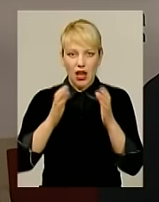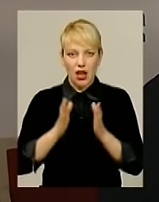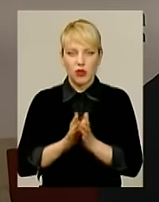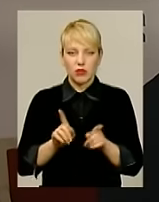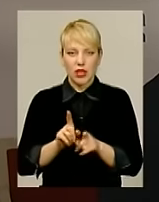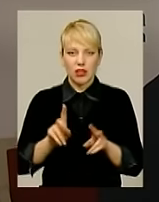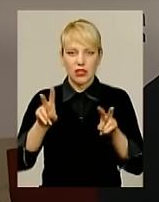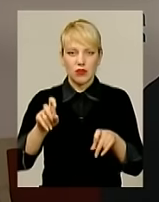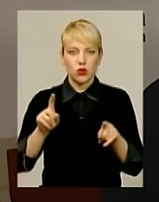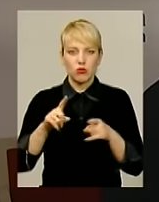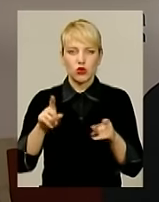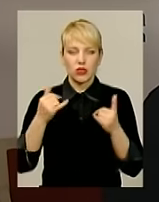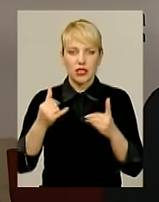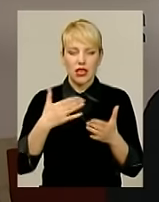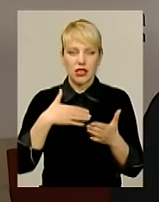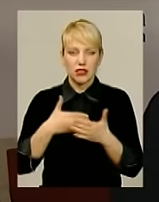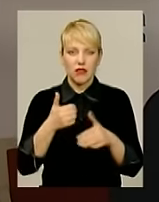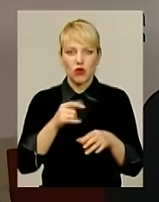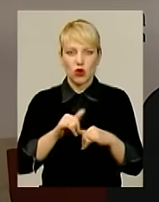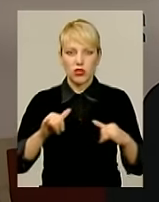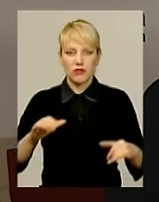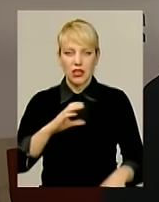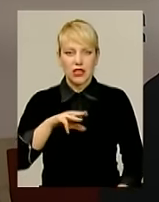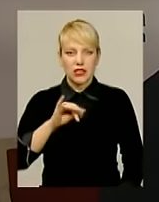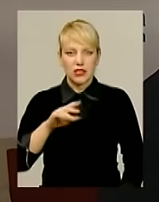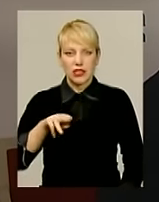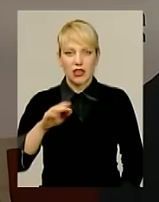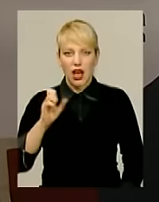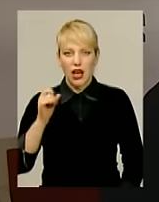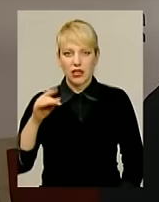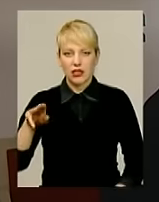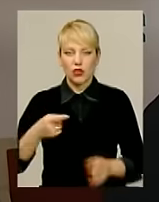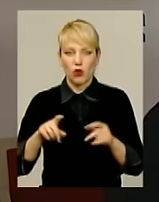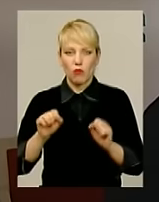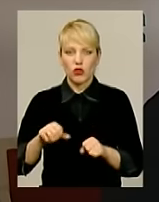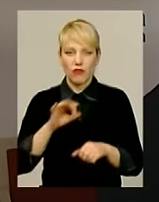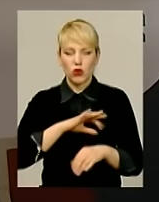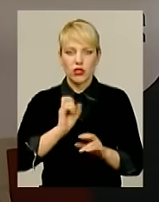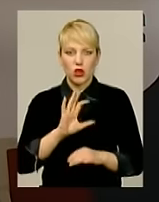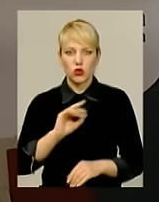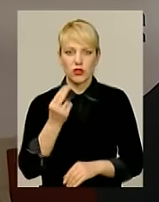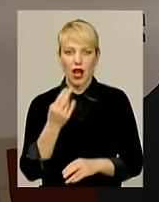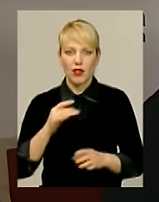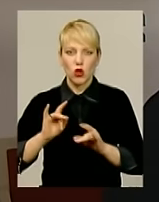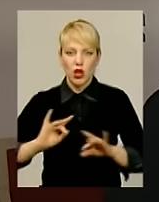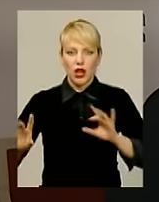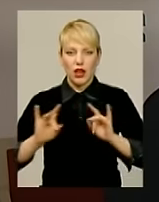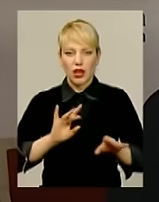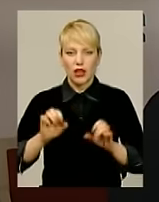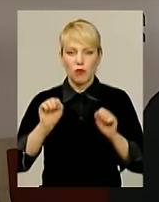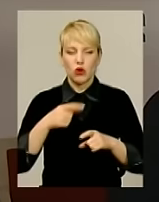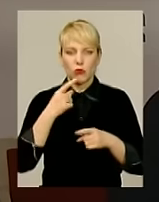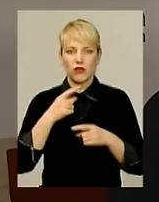зараз дуже активно розвивається стріт-арт, його можна використовувати як соціальну рекламу. І ми поговоримо про сам стріт-арт,